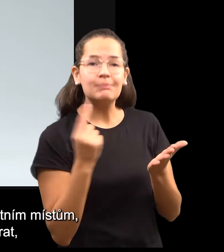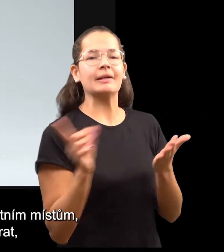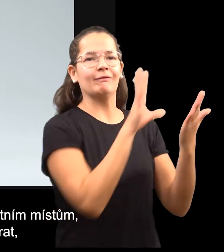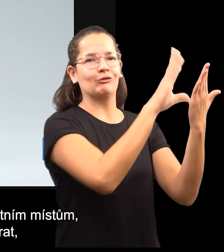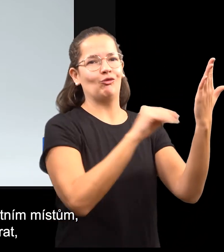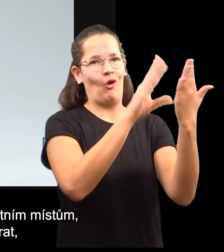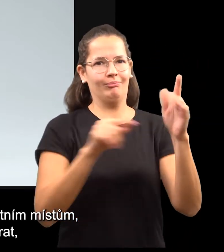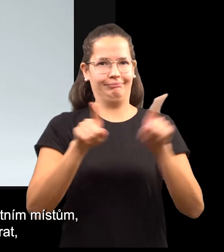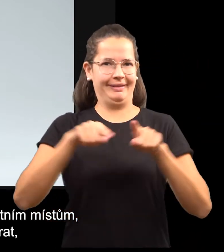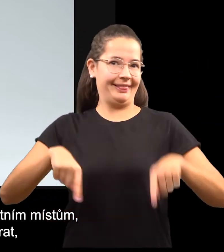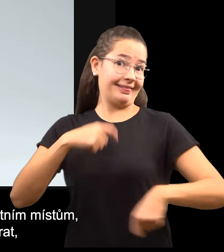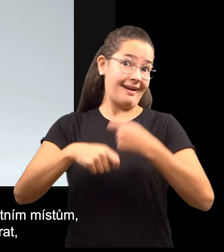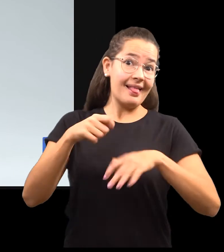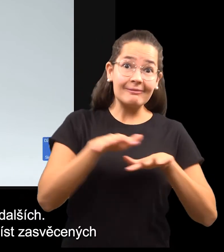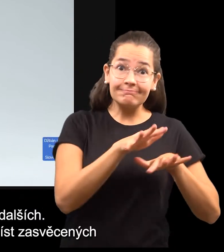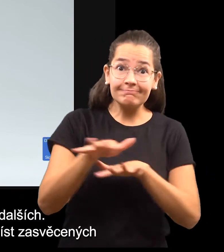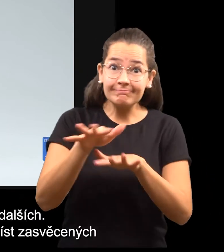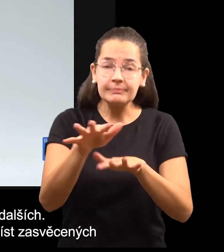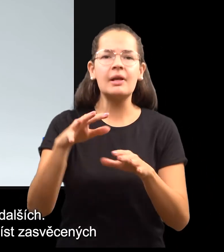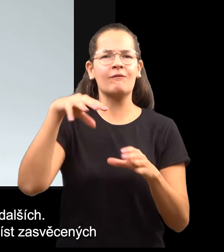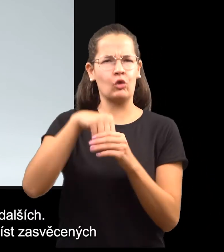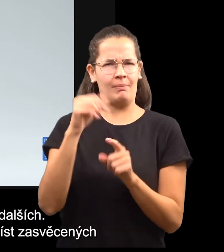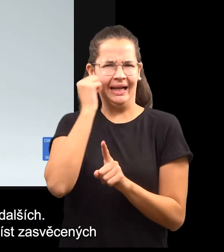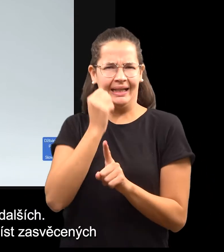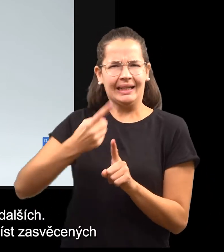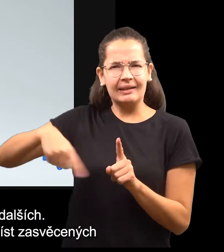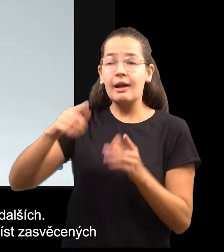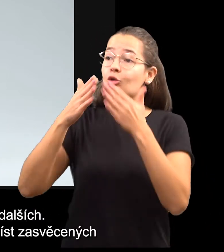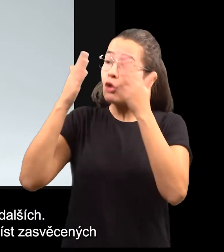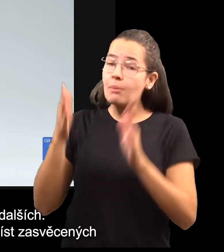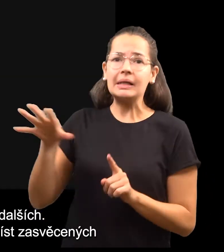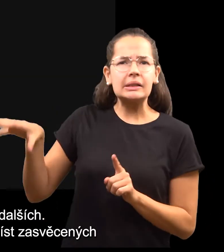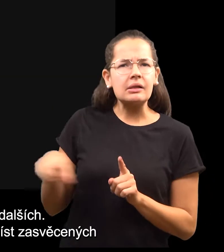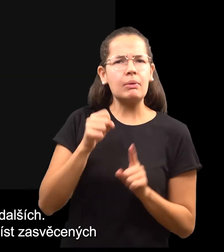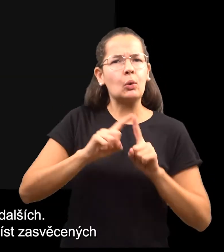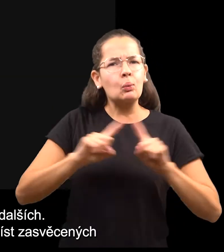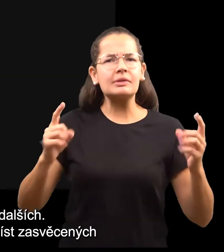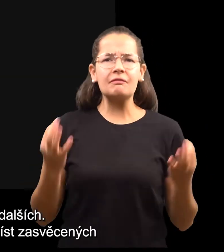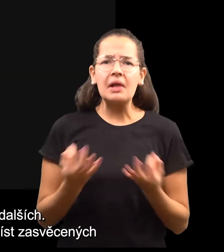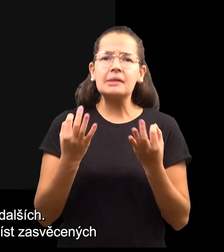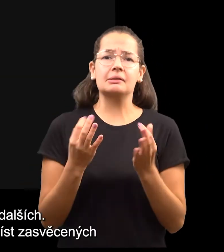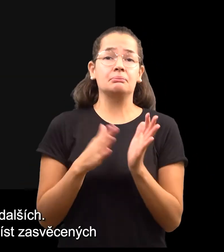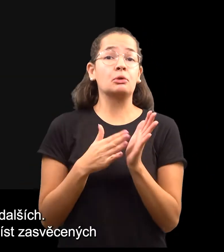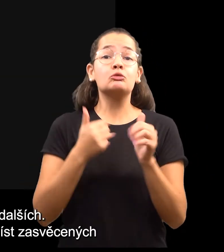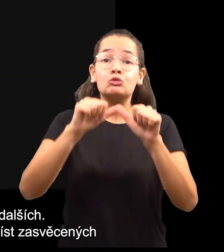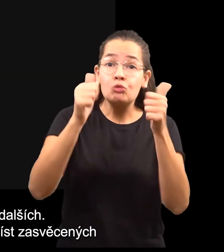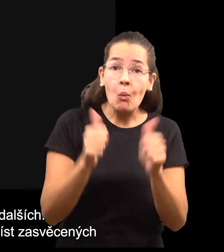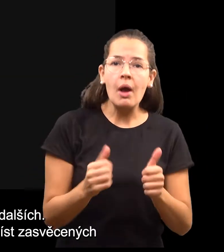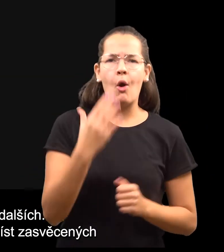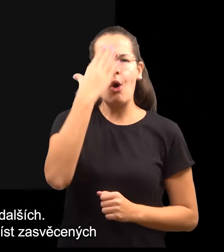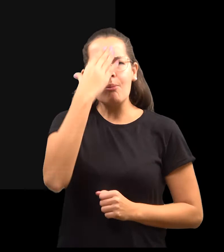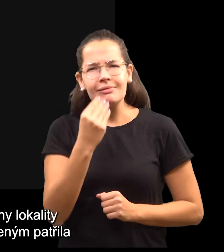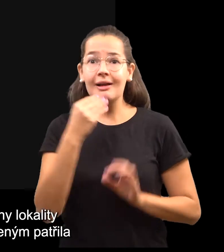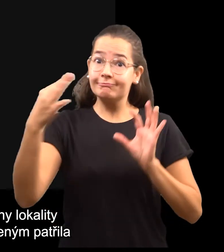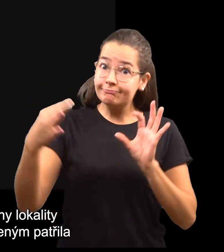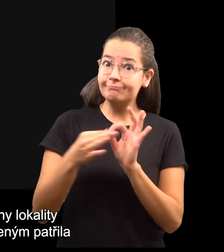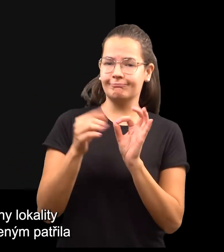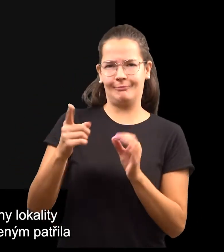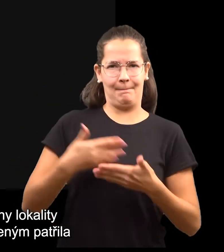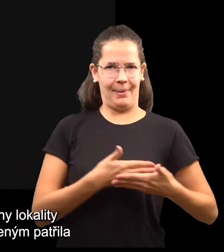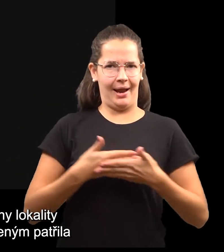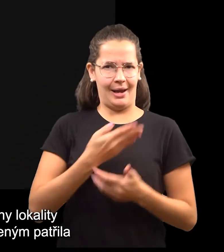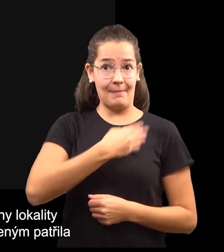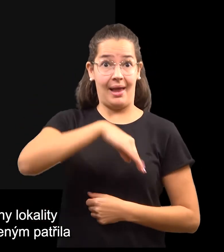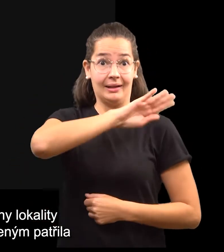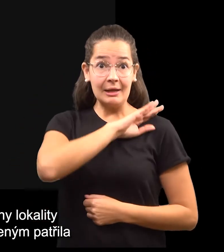poutním místům, jakým byl Monserrat, Loreto či Pasov a řada dalších. Vedle převládajících poutních míst zasvěcených paně Marii